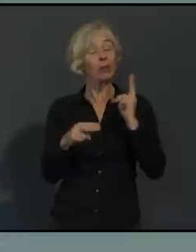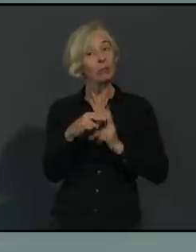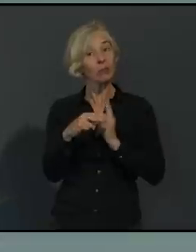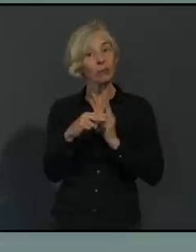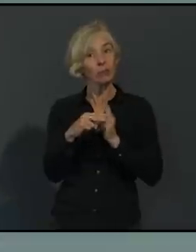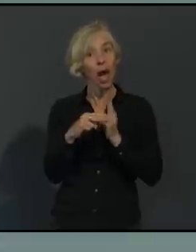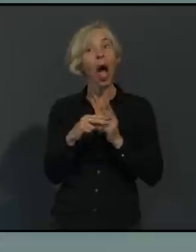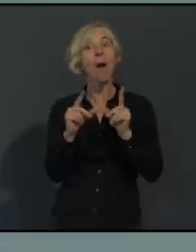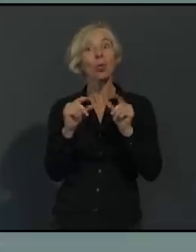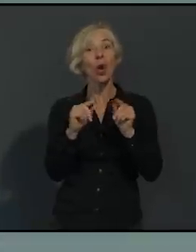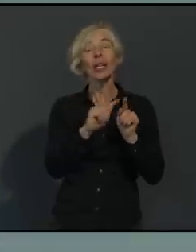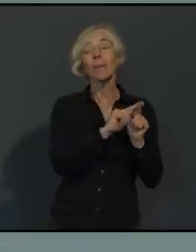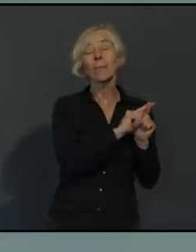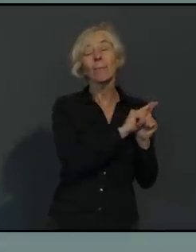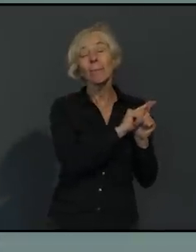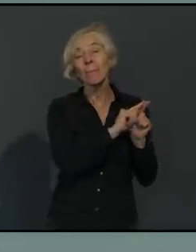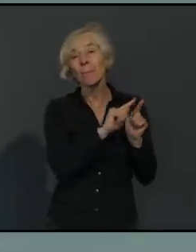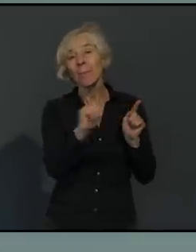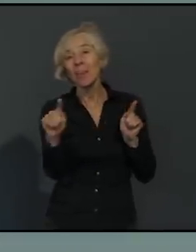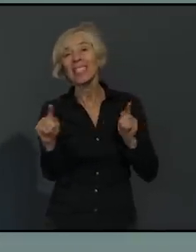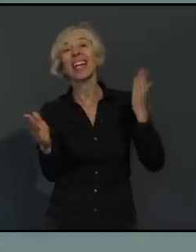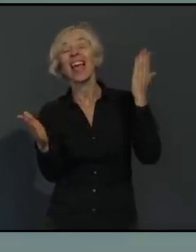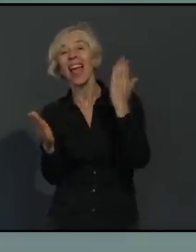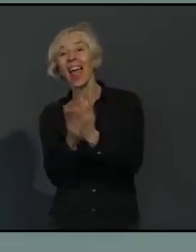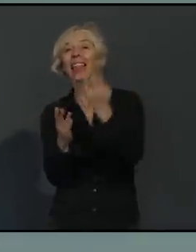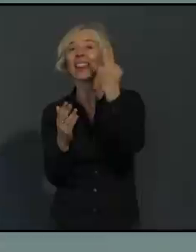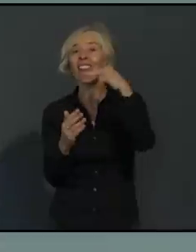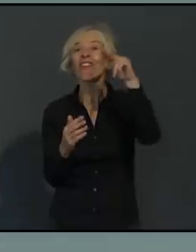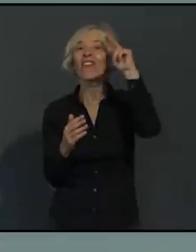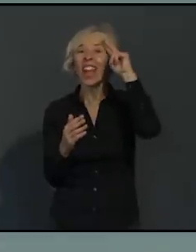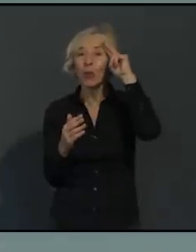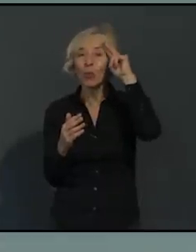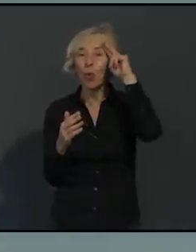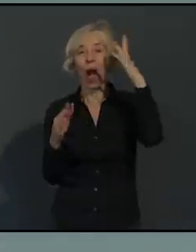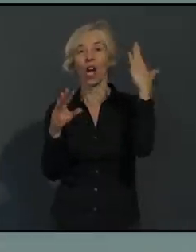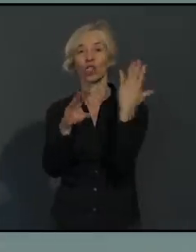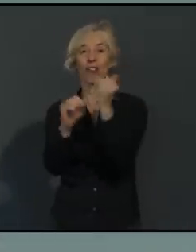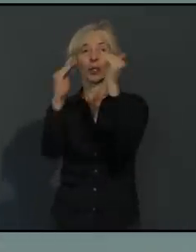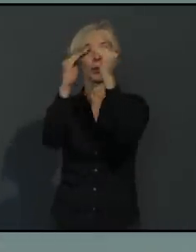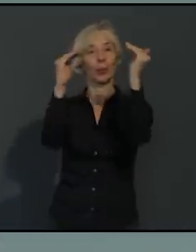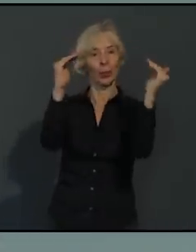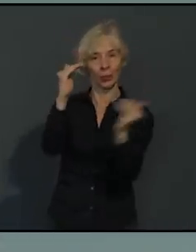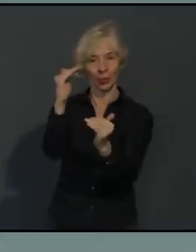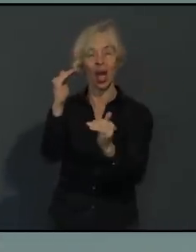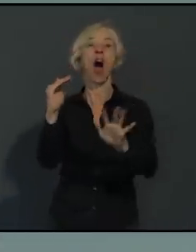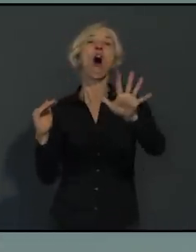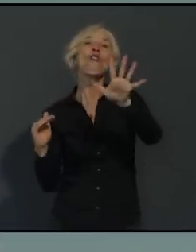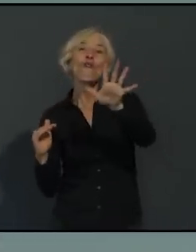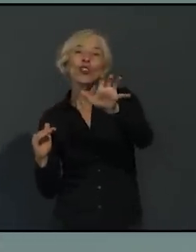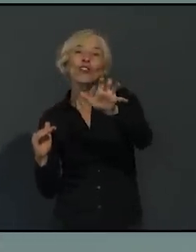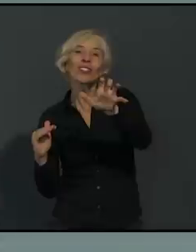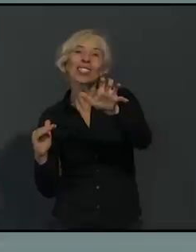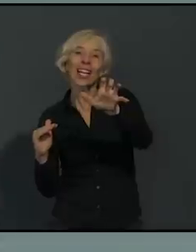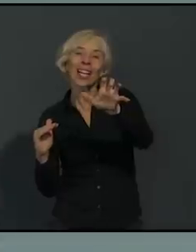brauchen, um den Wert von 50 pro 100.000 Einwohner zu erreichen. Und es wäre viel zu